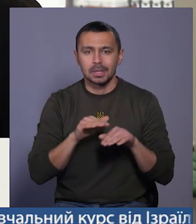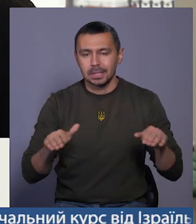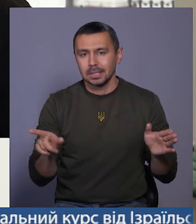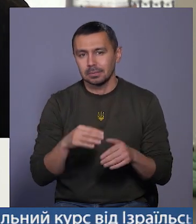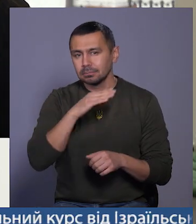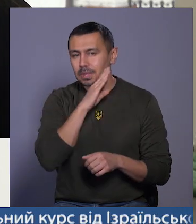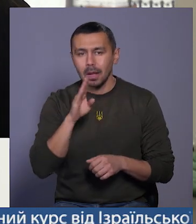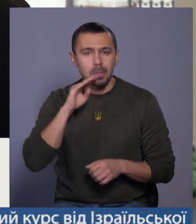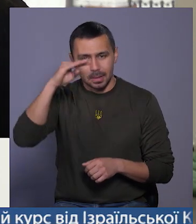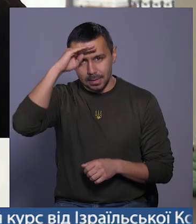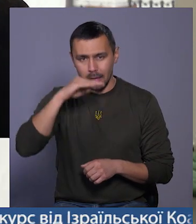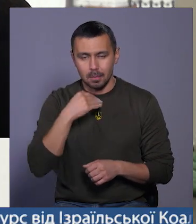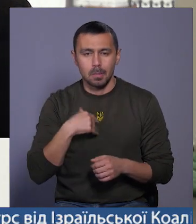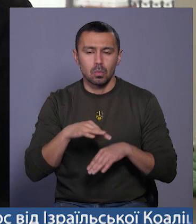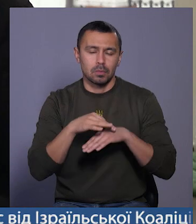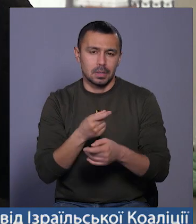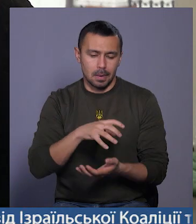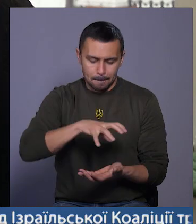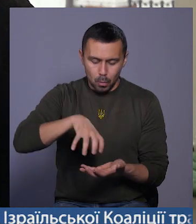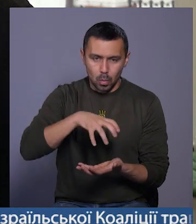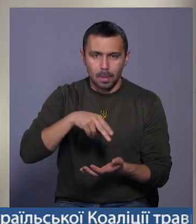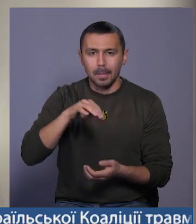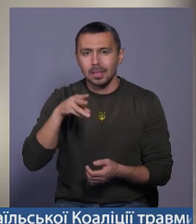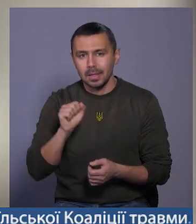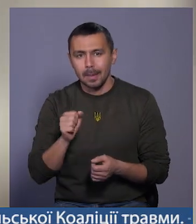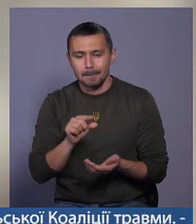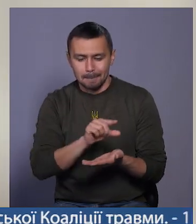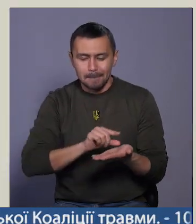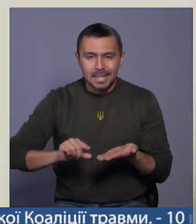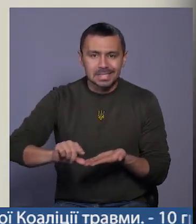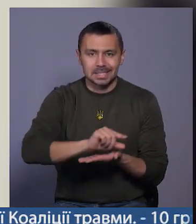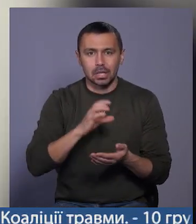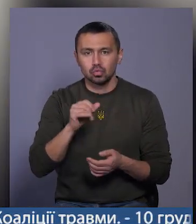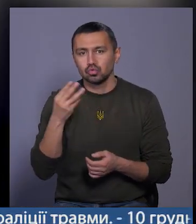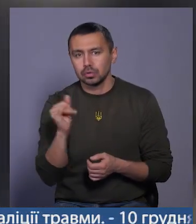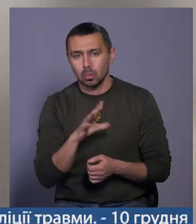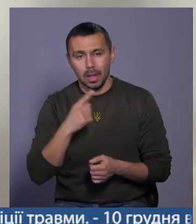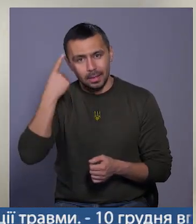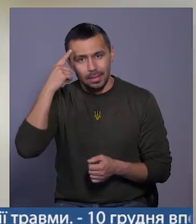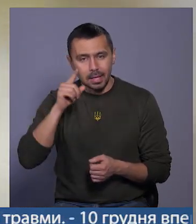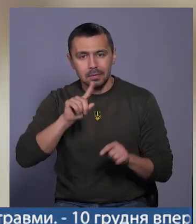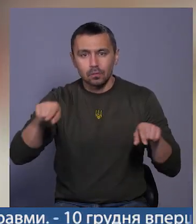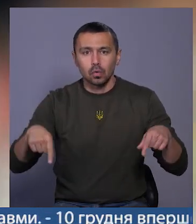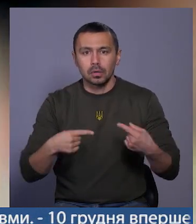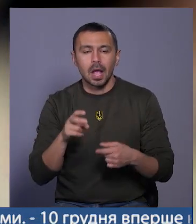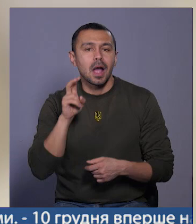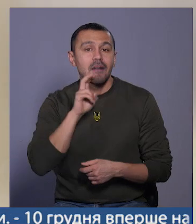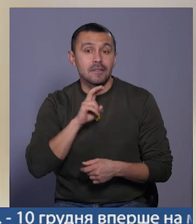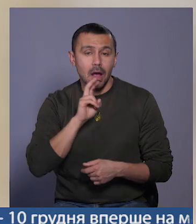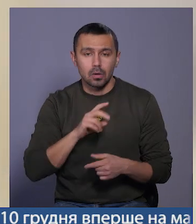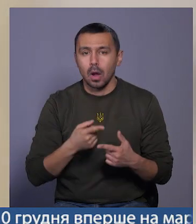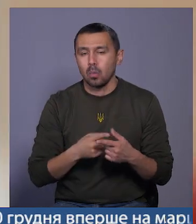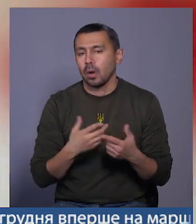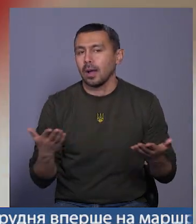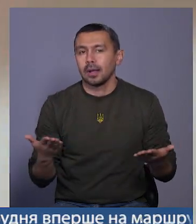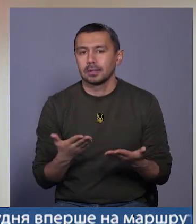з татусями, ми проводимо різні бургери, паста, піцца, суші. Взагалі була ідея створити кав'ярню або